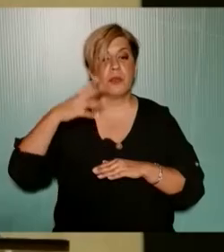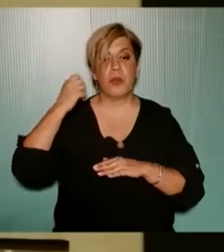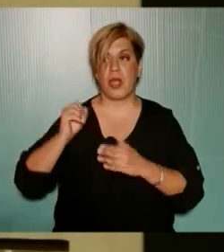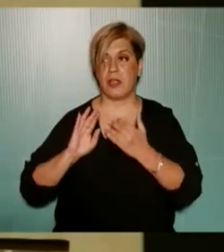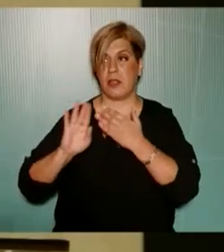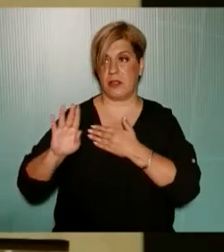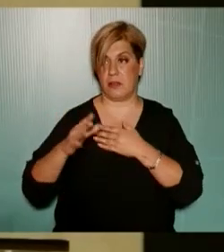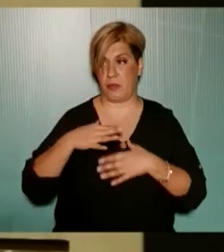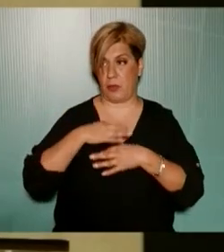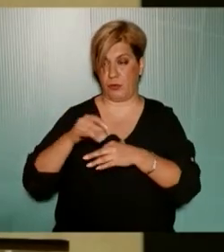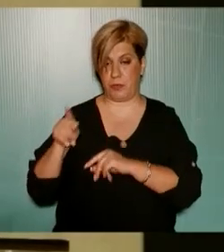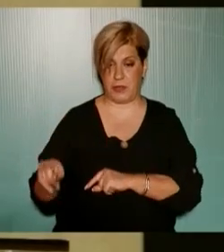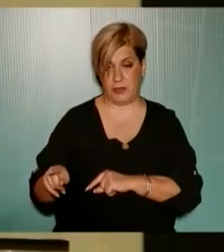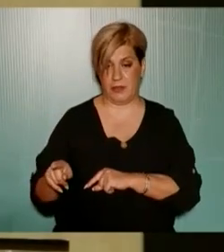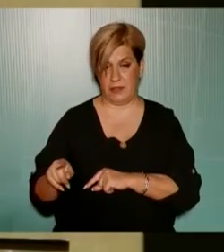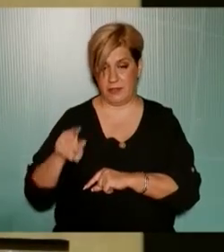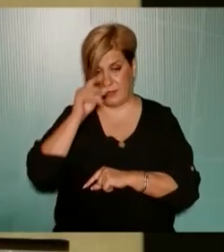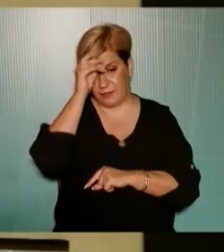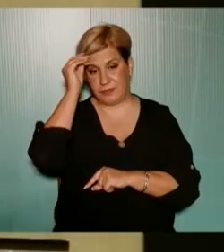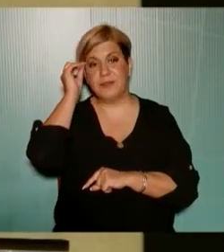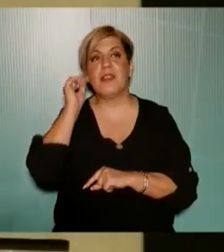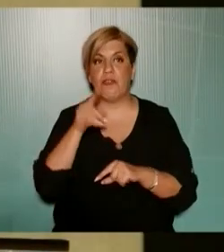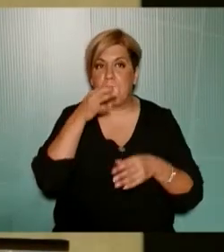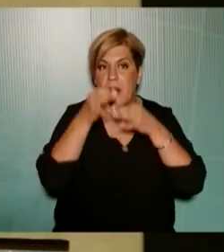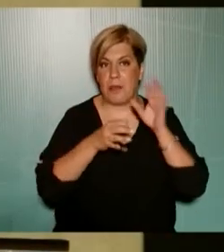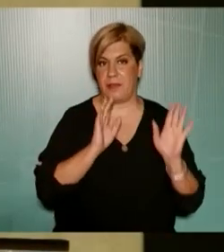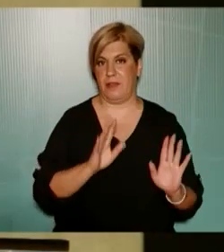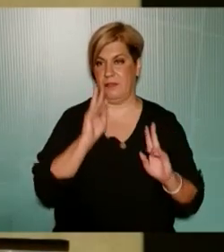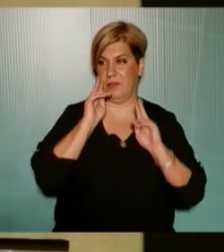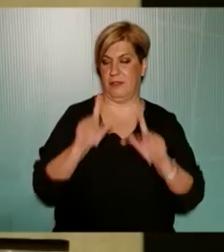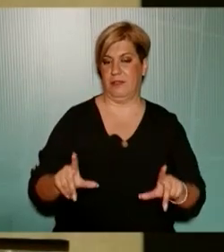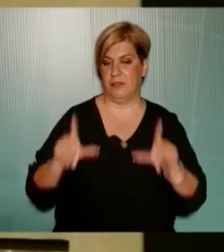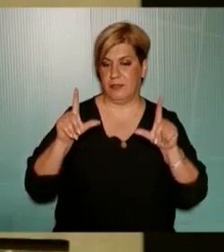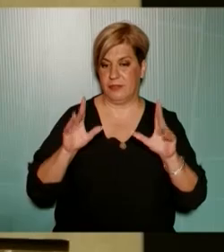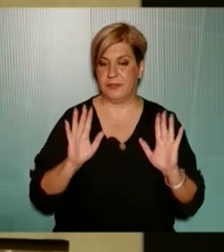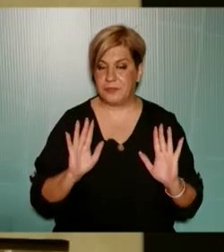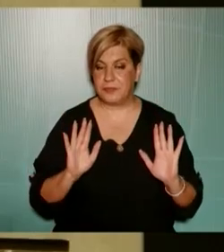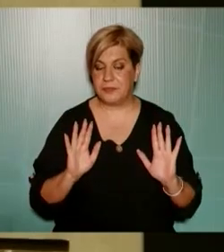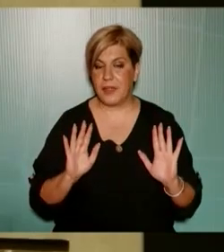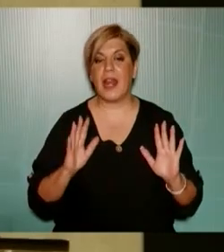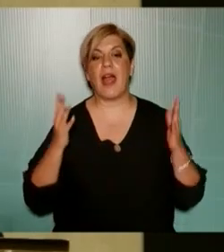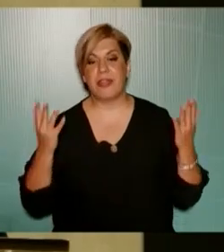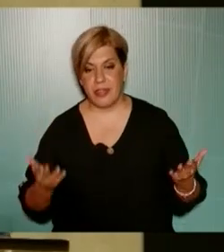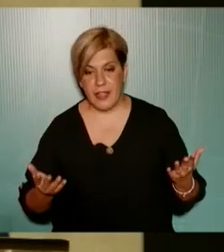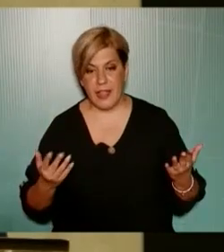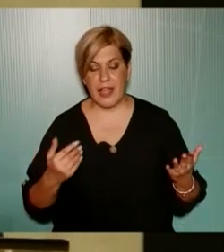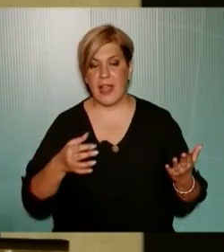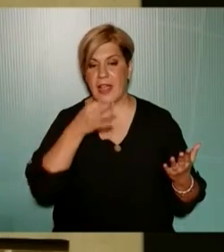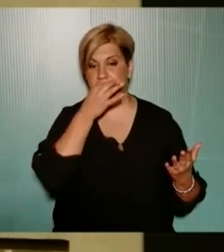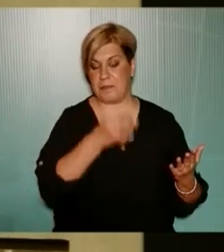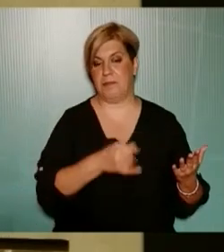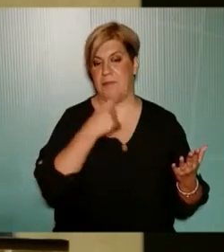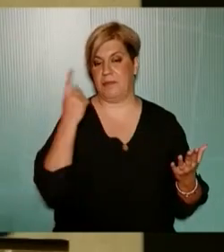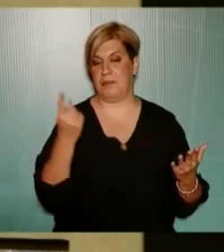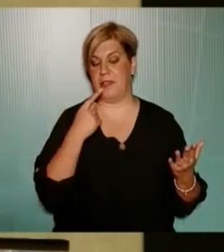έχει η παράταξη που εκπροσωπεί γιατί περί αυτού μιλάμε δηλαδή επικαλούμαστε δε